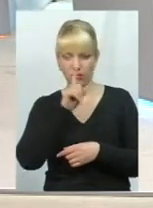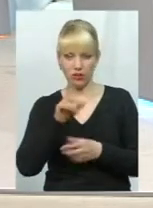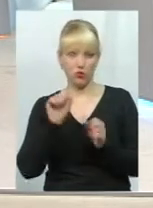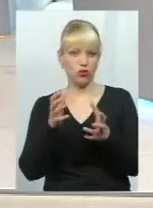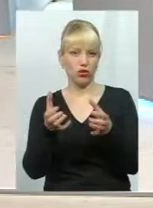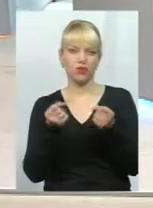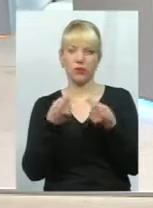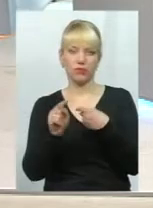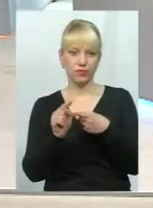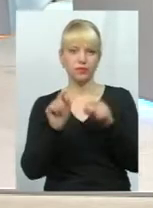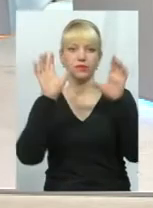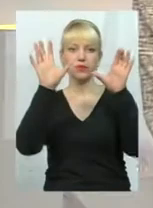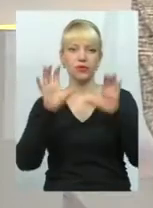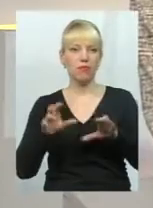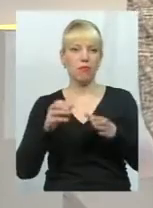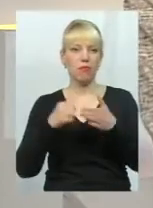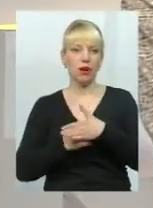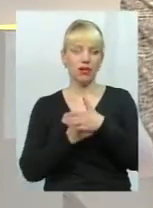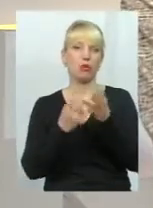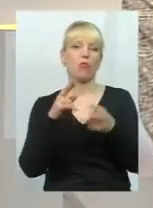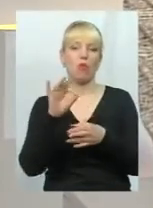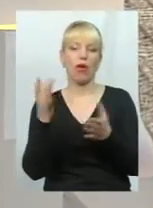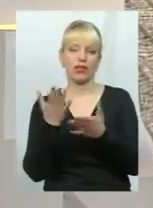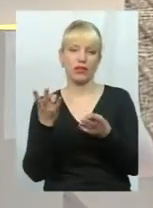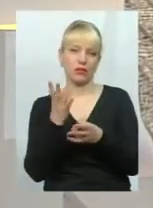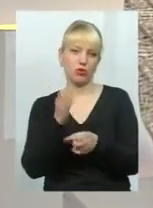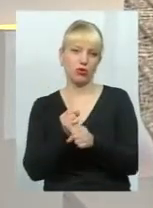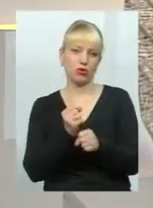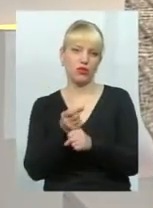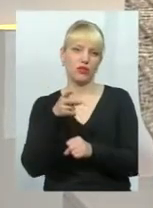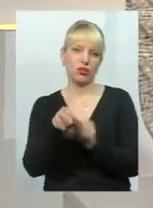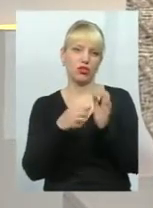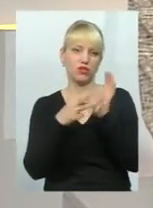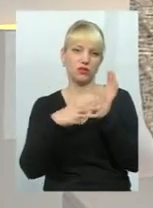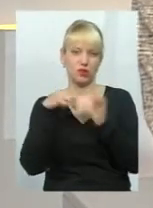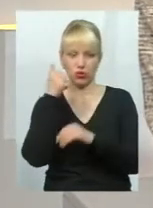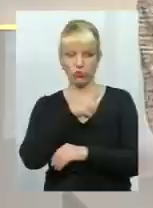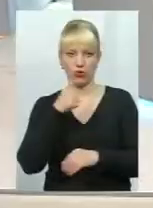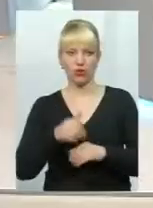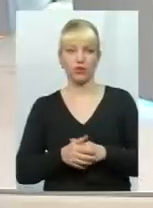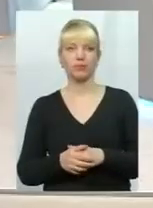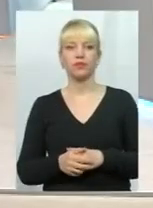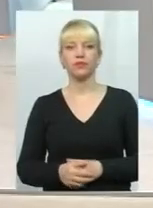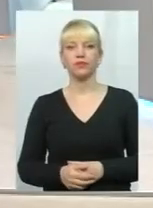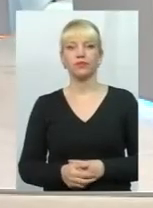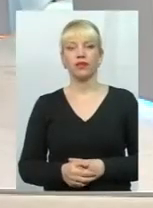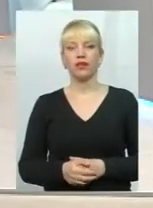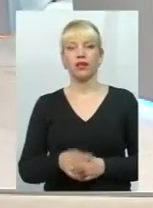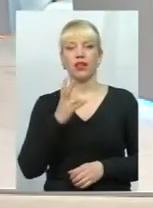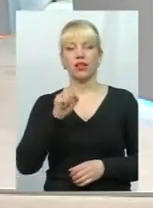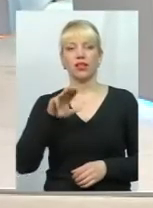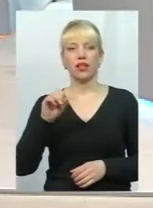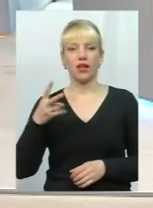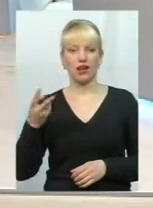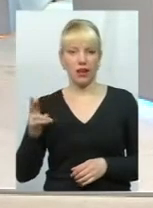абсолютно іншу законодавчу базу, на якій треба буде працювати вже в 2018 році. Пані Наталіо,